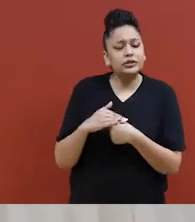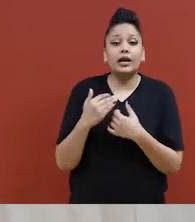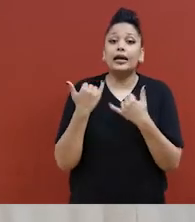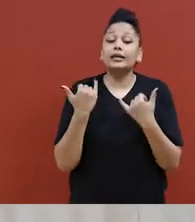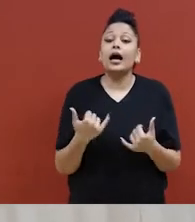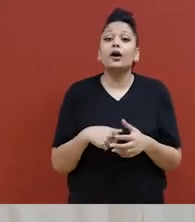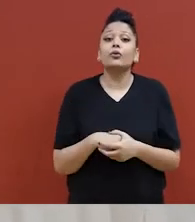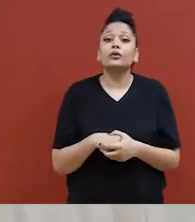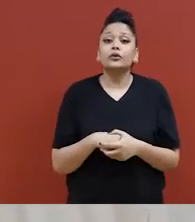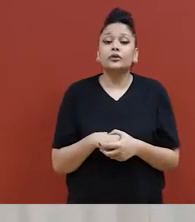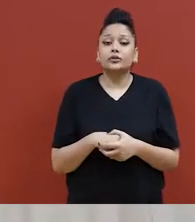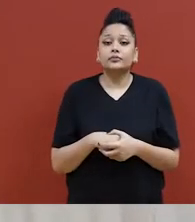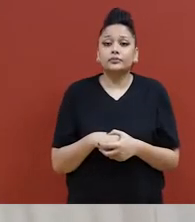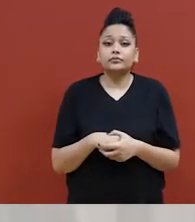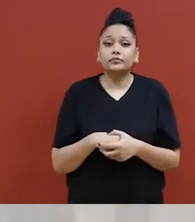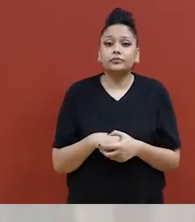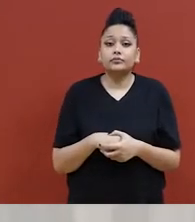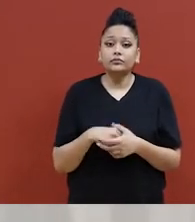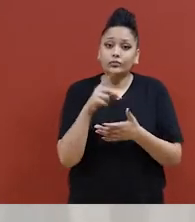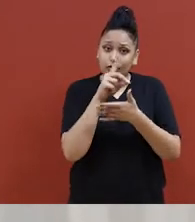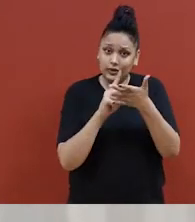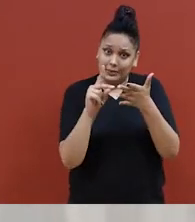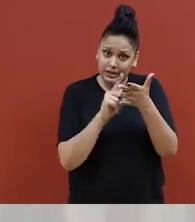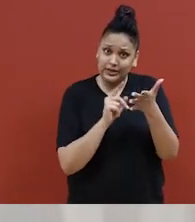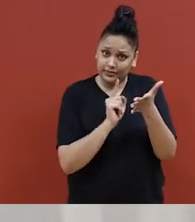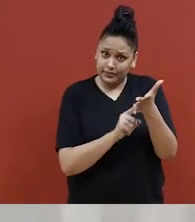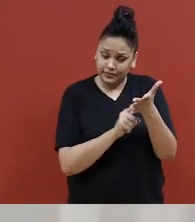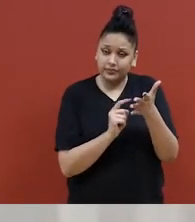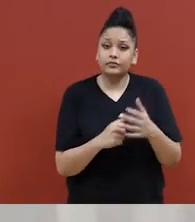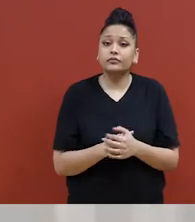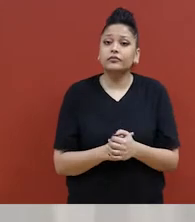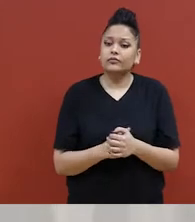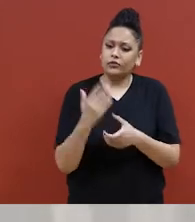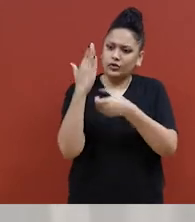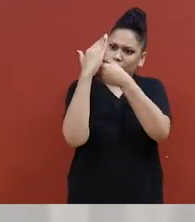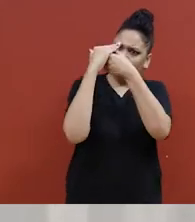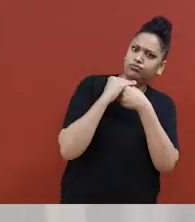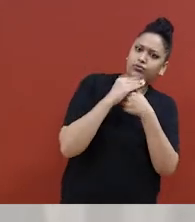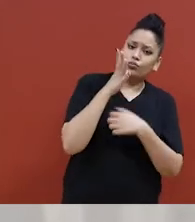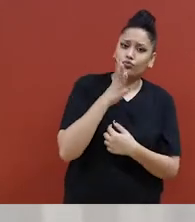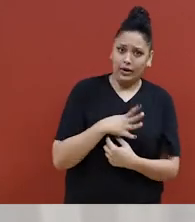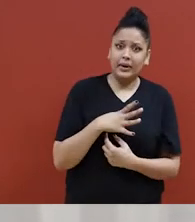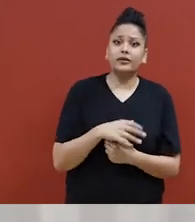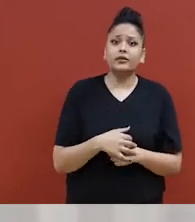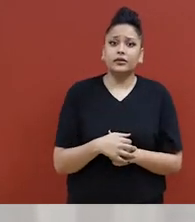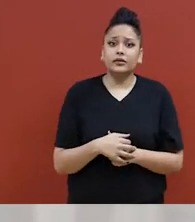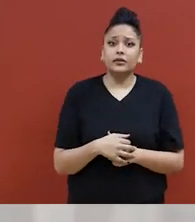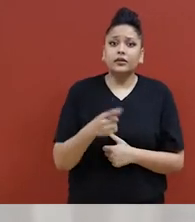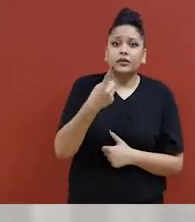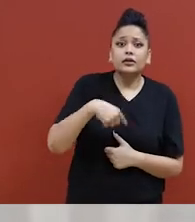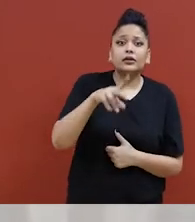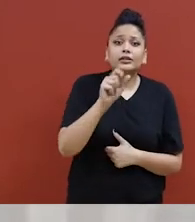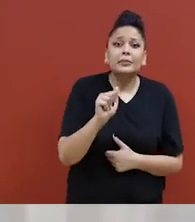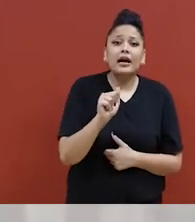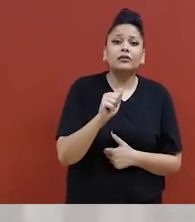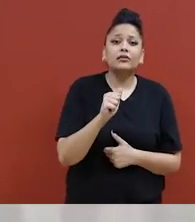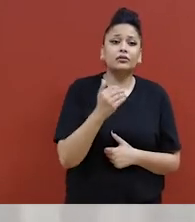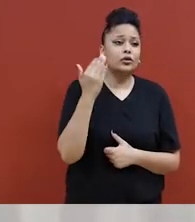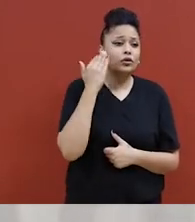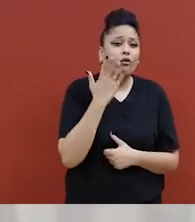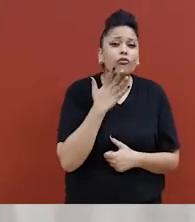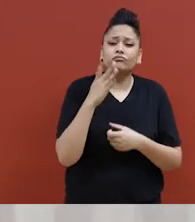Donc, on va décomposer ces stéréotypes envers les différentes habiletés, le sexisme et des fois le racisme, parfois l